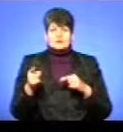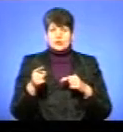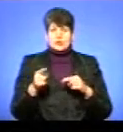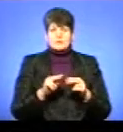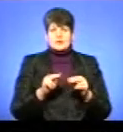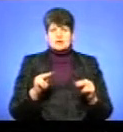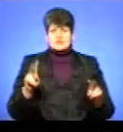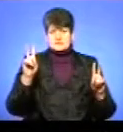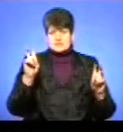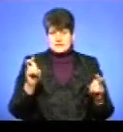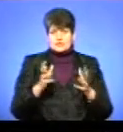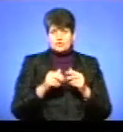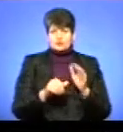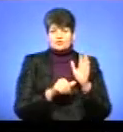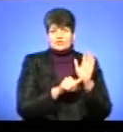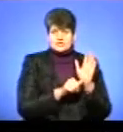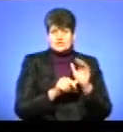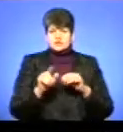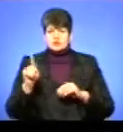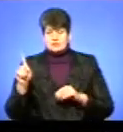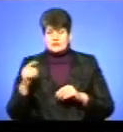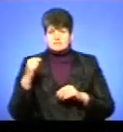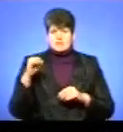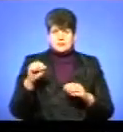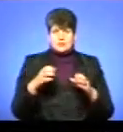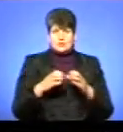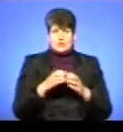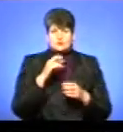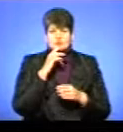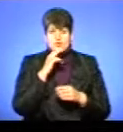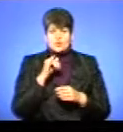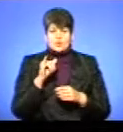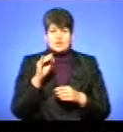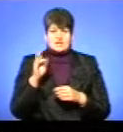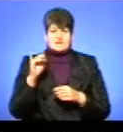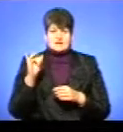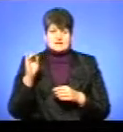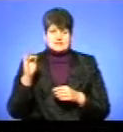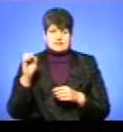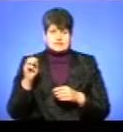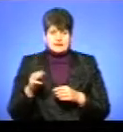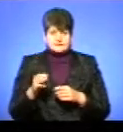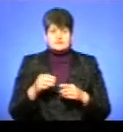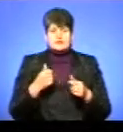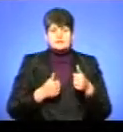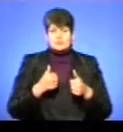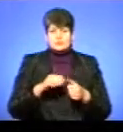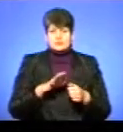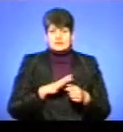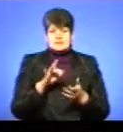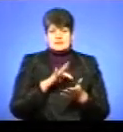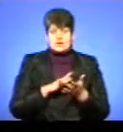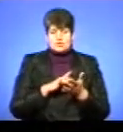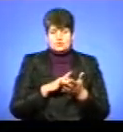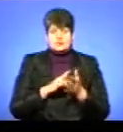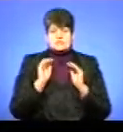-педуніверситет» з рахунком 6-1 переміг команду із Чернівців університет. Матч проходив на центральному стадіоні Тернополя.